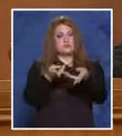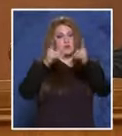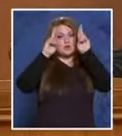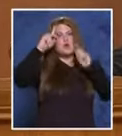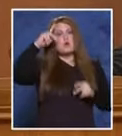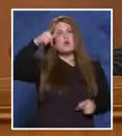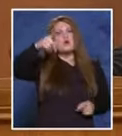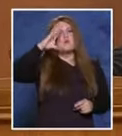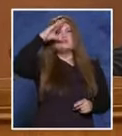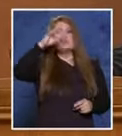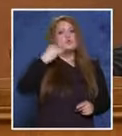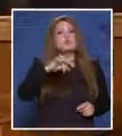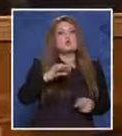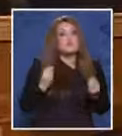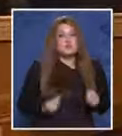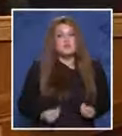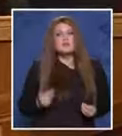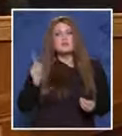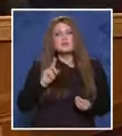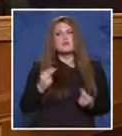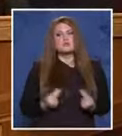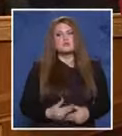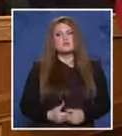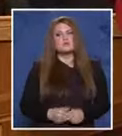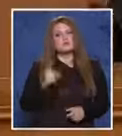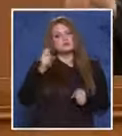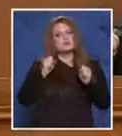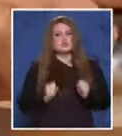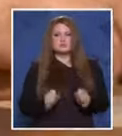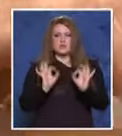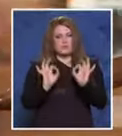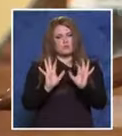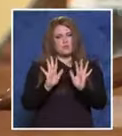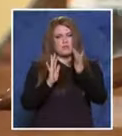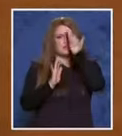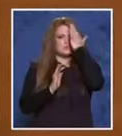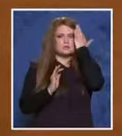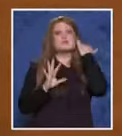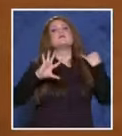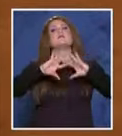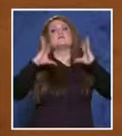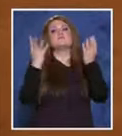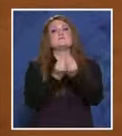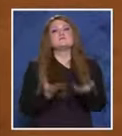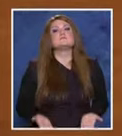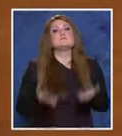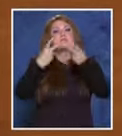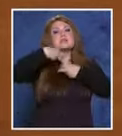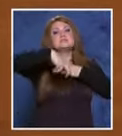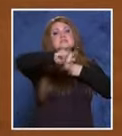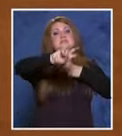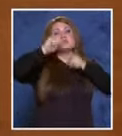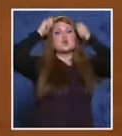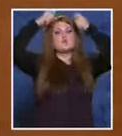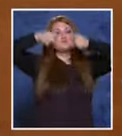Иорданов, как сте? Не сте добре? Ще седнете сега. Всички да станат излиза почитаемия Съдя Искра